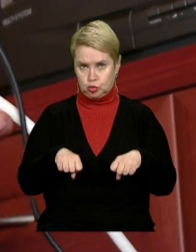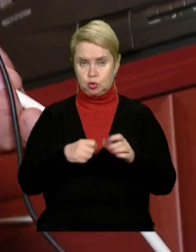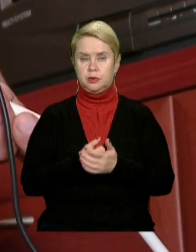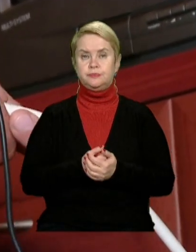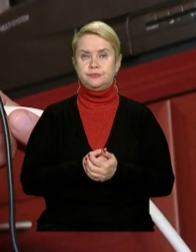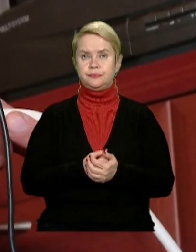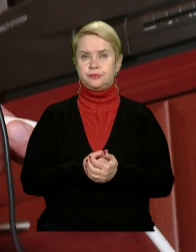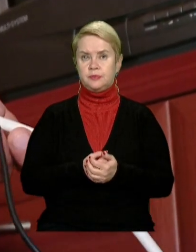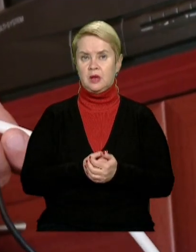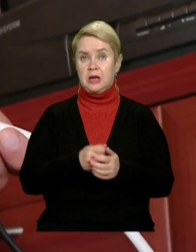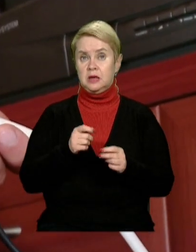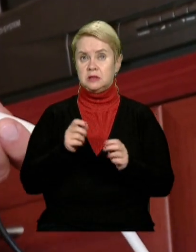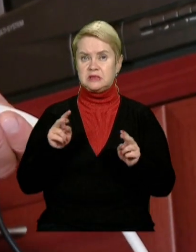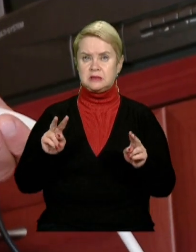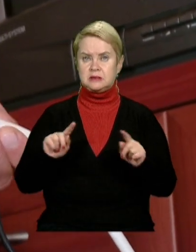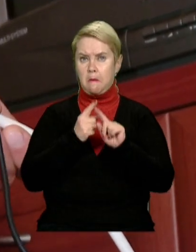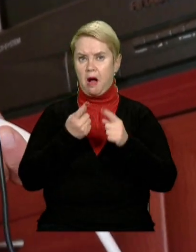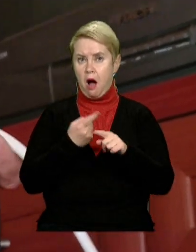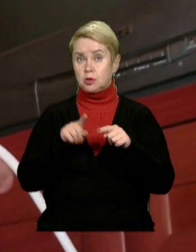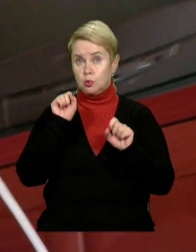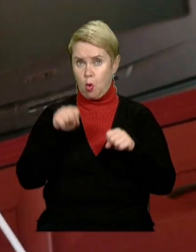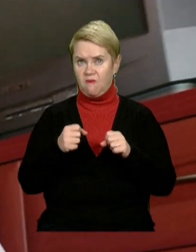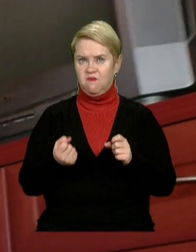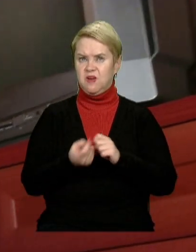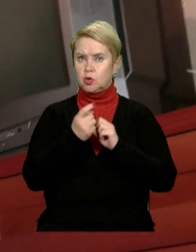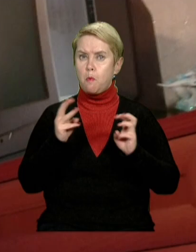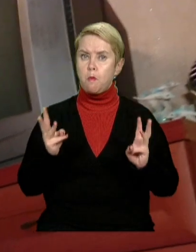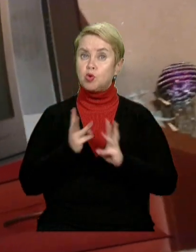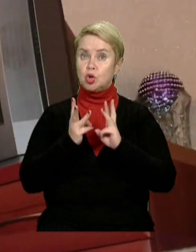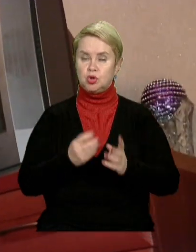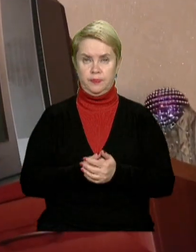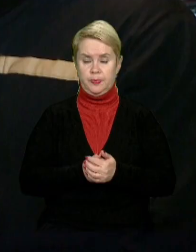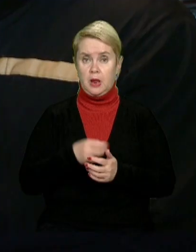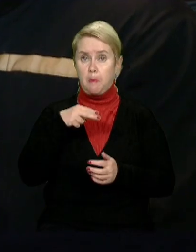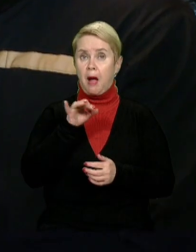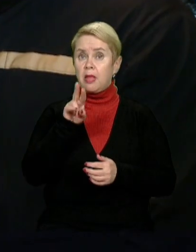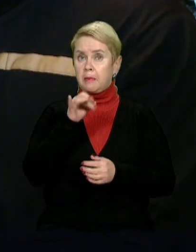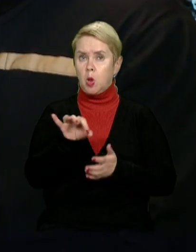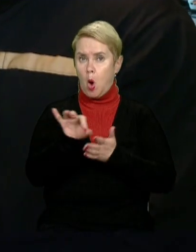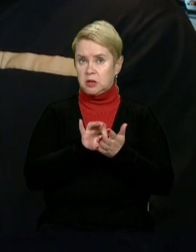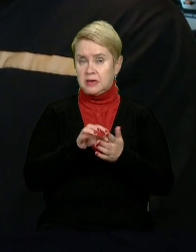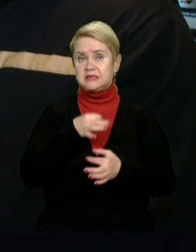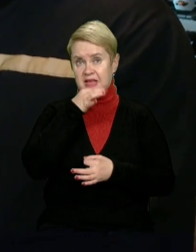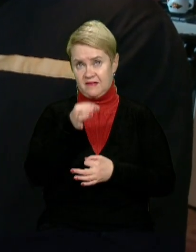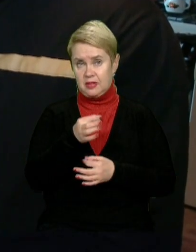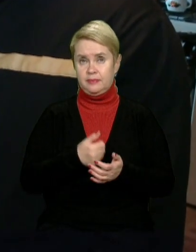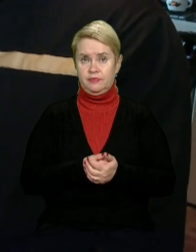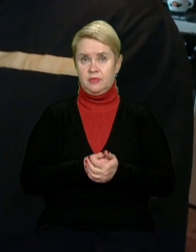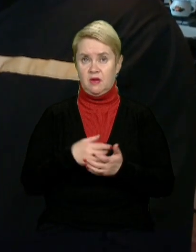замикати і через що може виникнути пожежа. Пані Мілітіна одразу заявила.